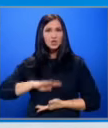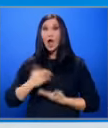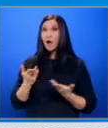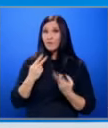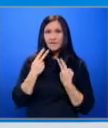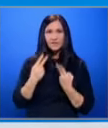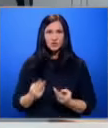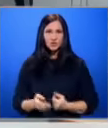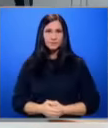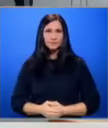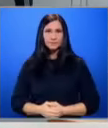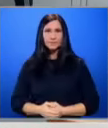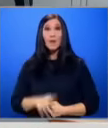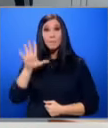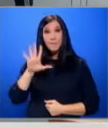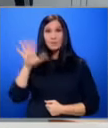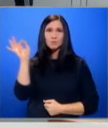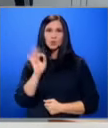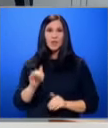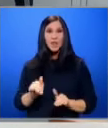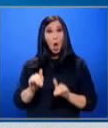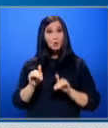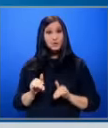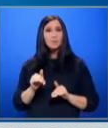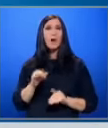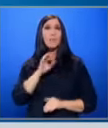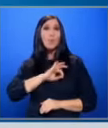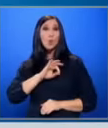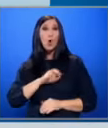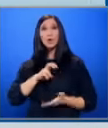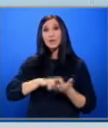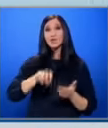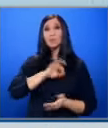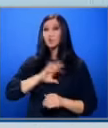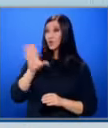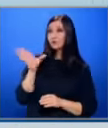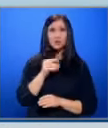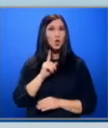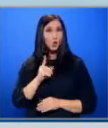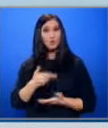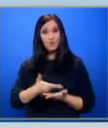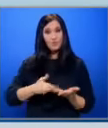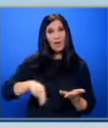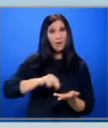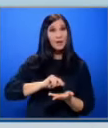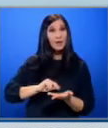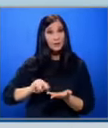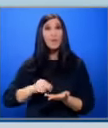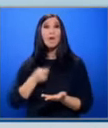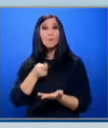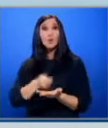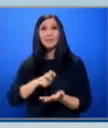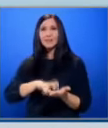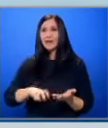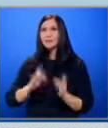вижте 5% отстъпка от подоходните данъци ще получат всички, които декларират и платят данъците си